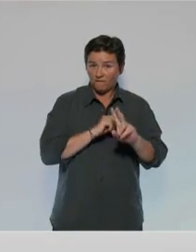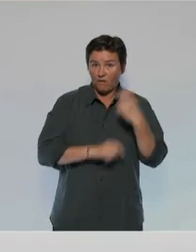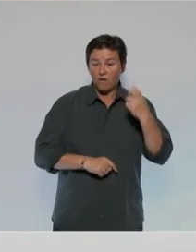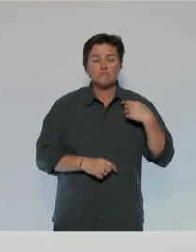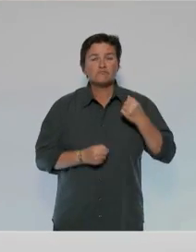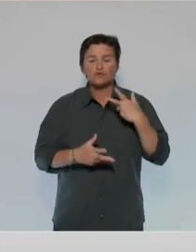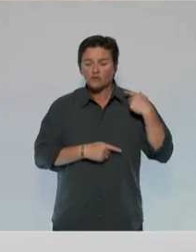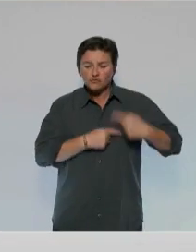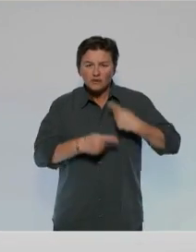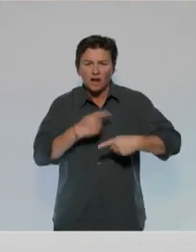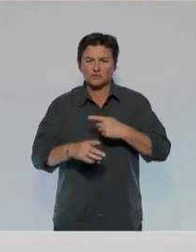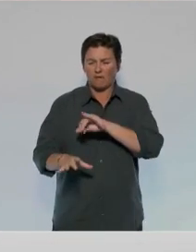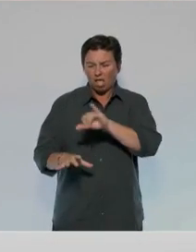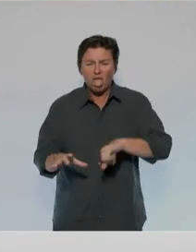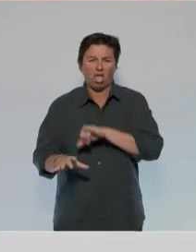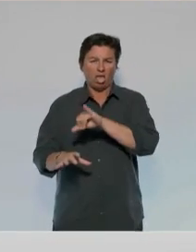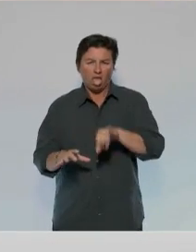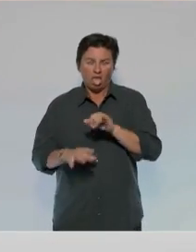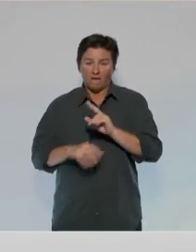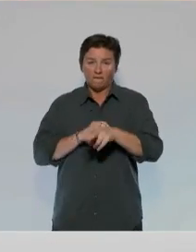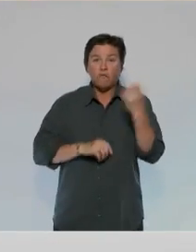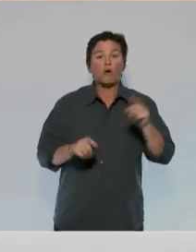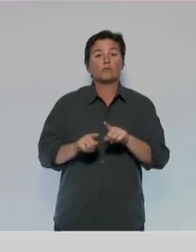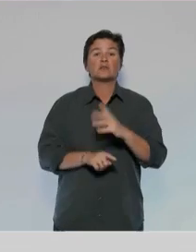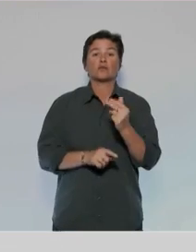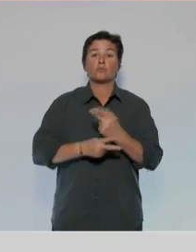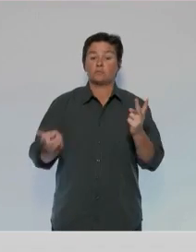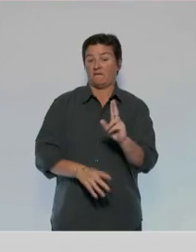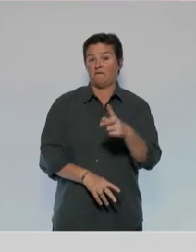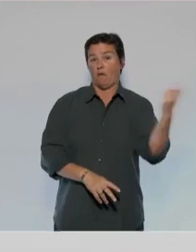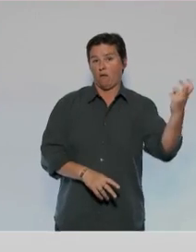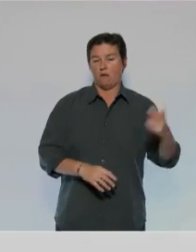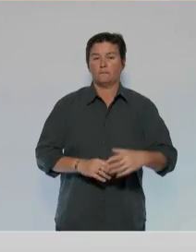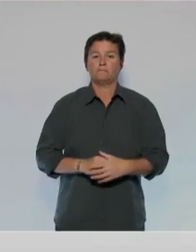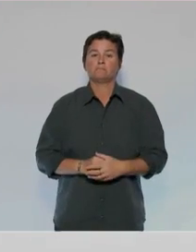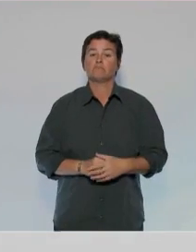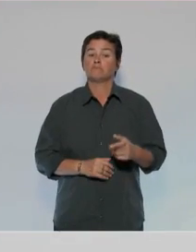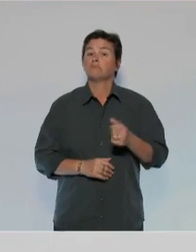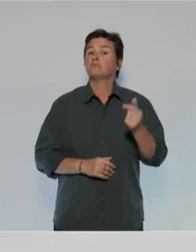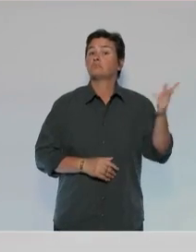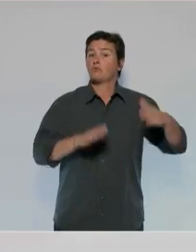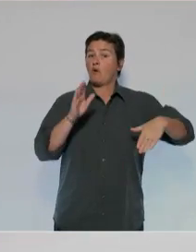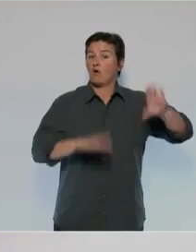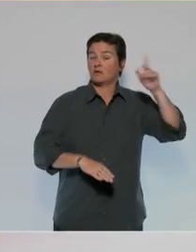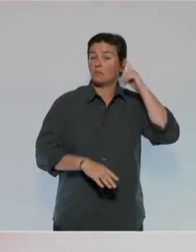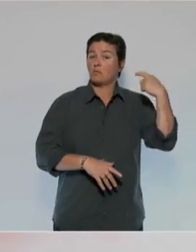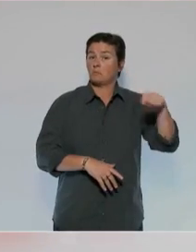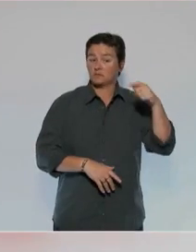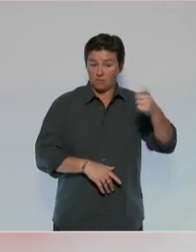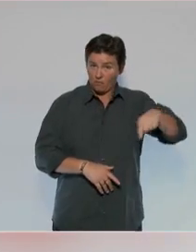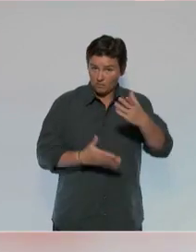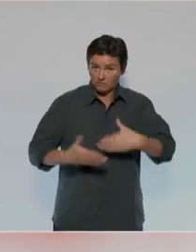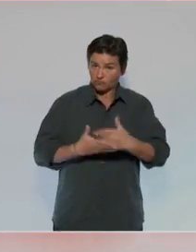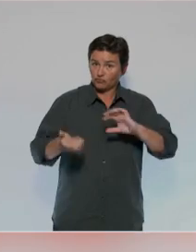travail de génération d'exploités et aussi sur le pillage de l'argent public. Aucun des prétendants à l'Elysée ne veut